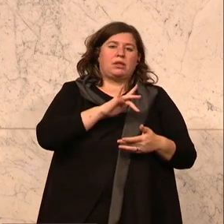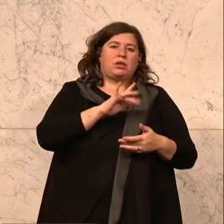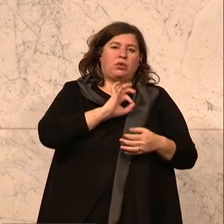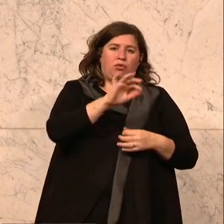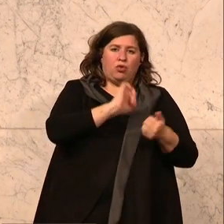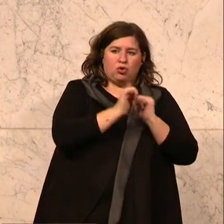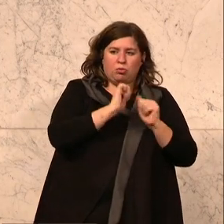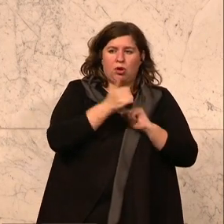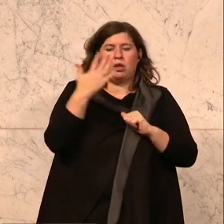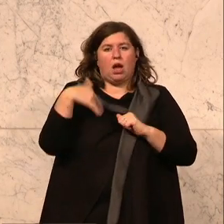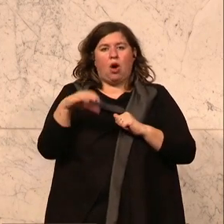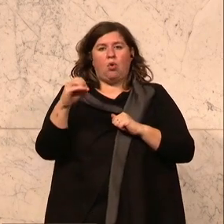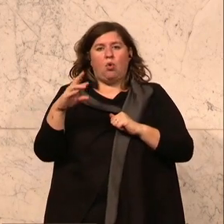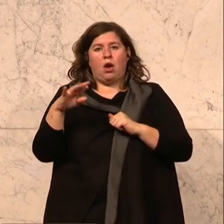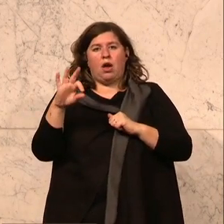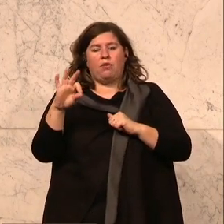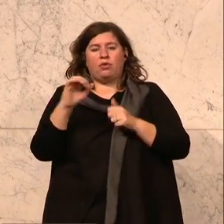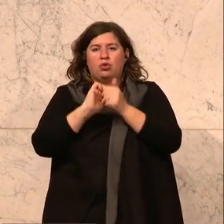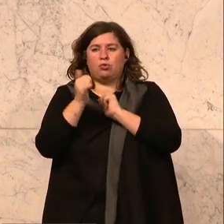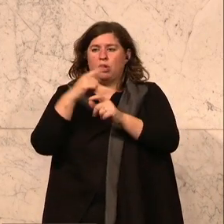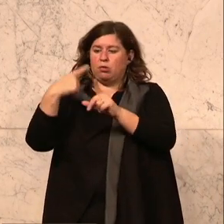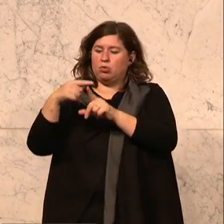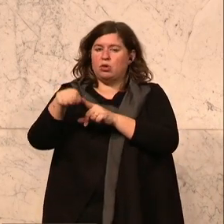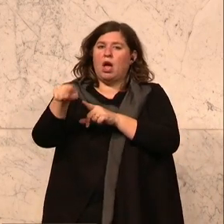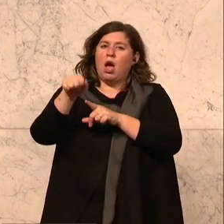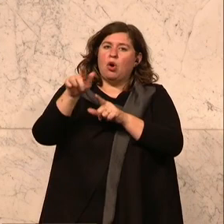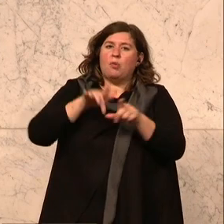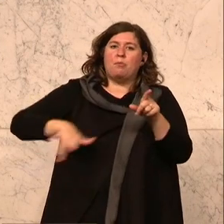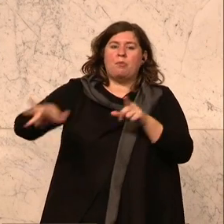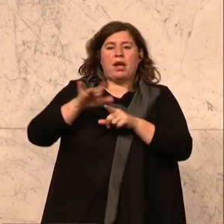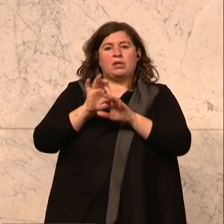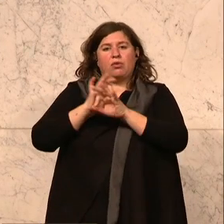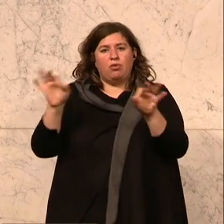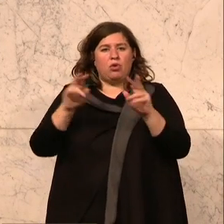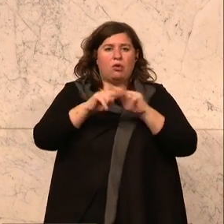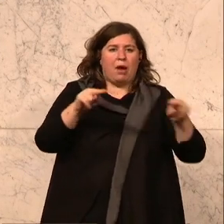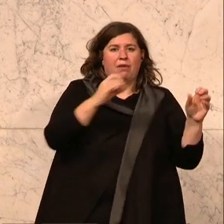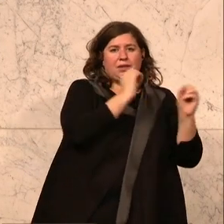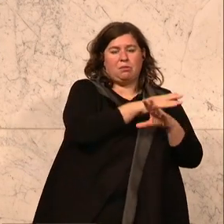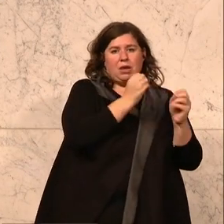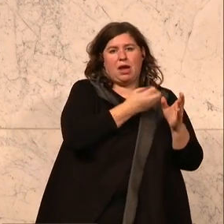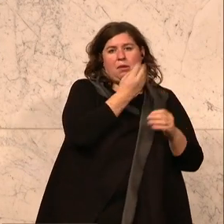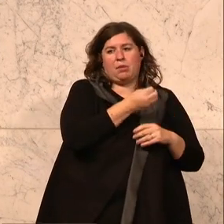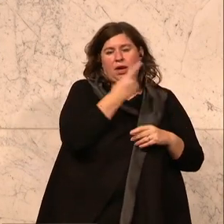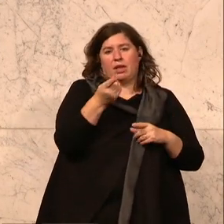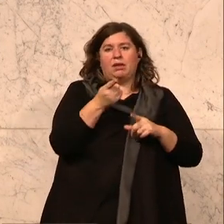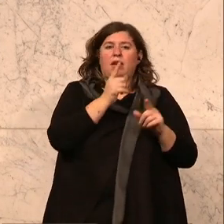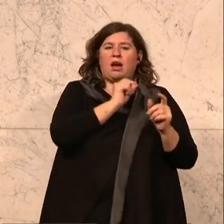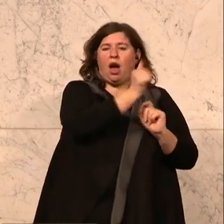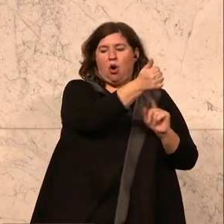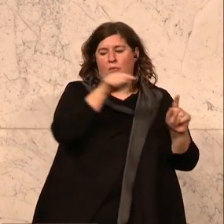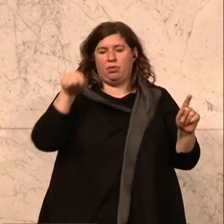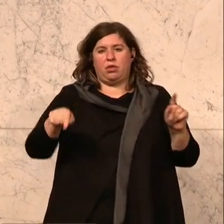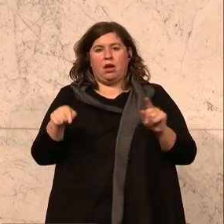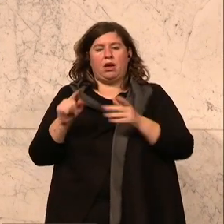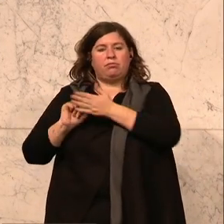wurde auch von meinen Vorrednern angesprochen. Ist Platz für jene Sportarten, die sonst in der medialen Berichterstattung nicht so oft vorkommen? Es